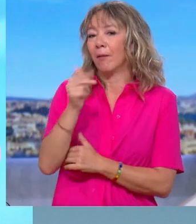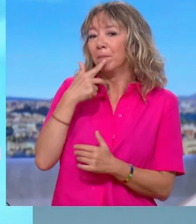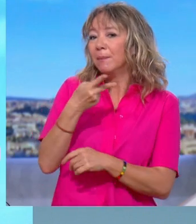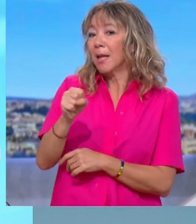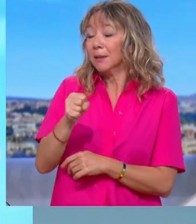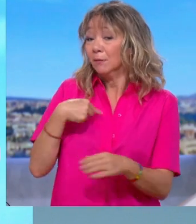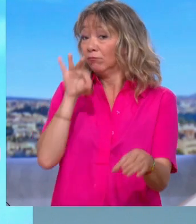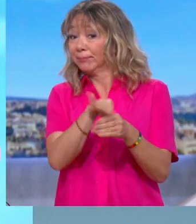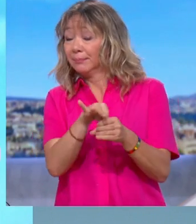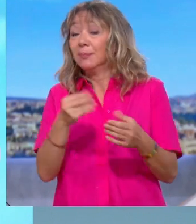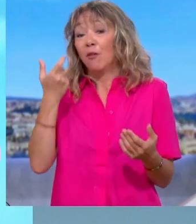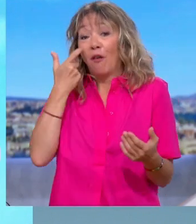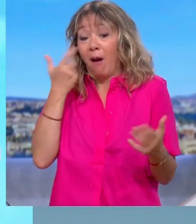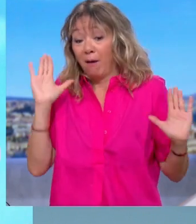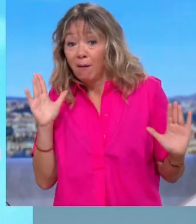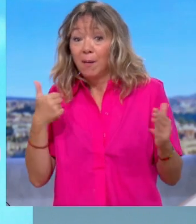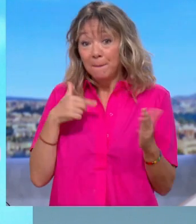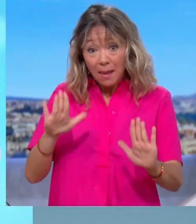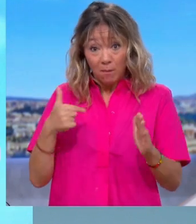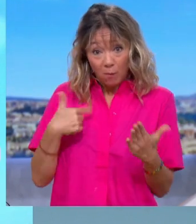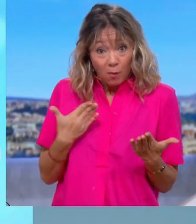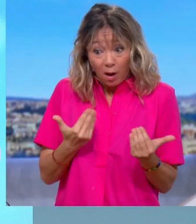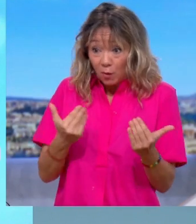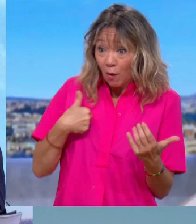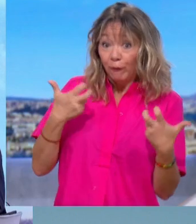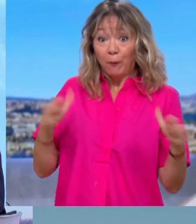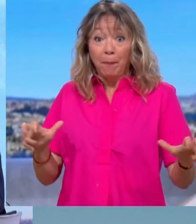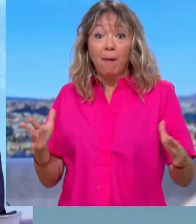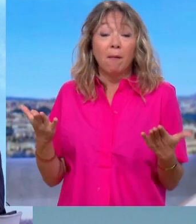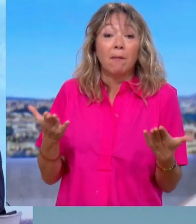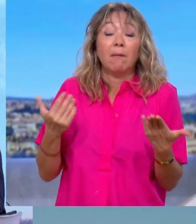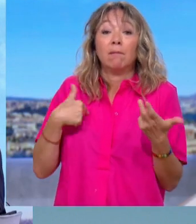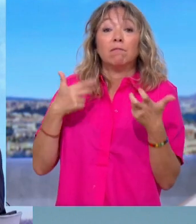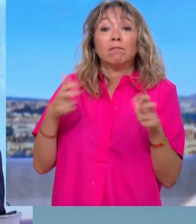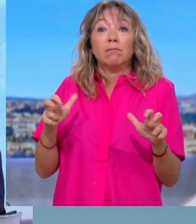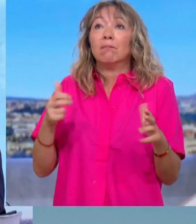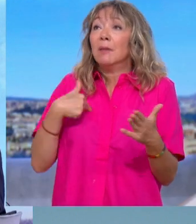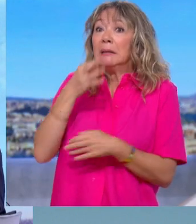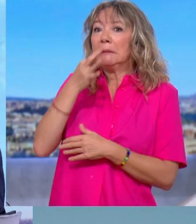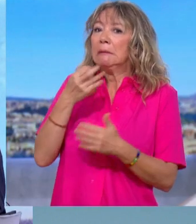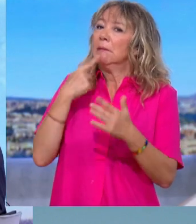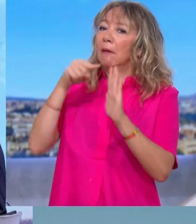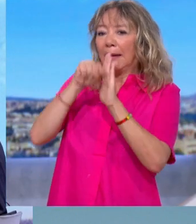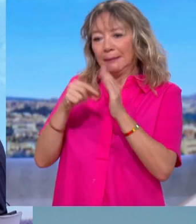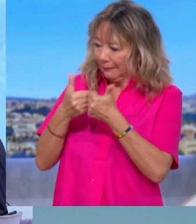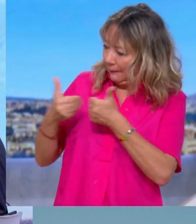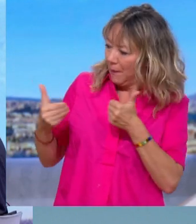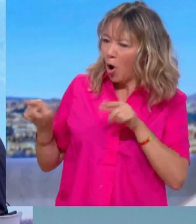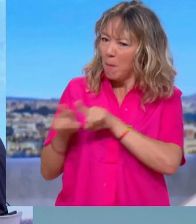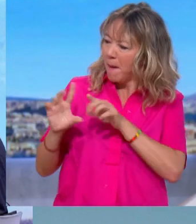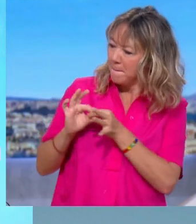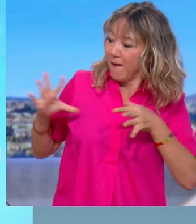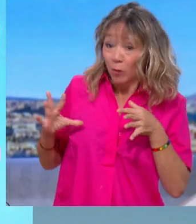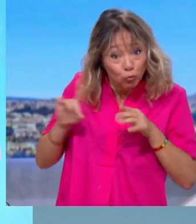diront ce qu'ils veulent. Mais dans l'attente, moi, je ne veux pas qu'on laisse s'interpréter l'idée même de listes séparées comme la volonté de se désunir.